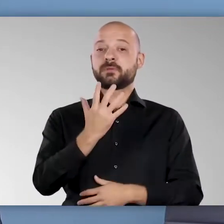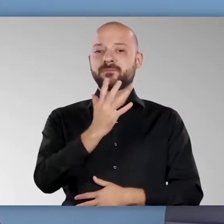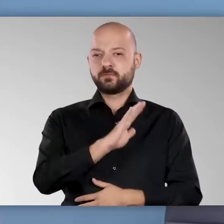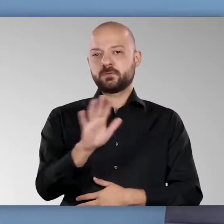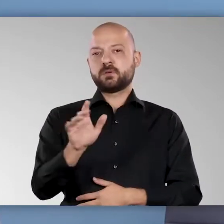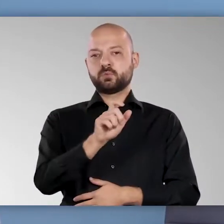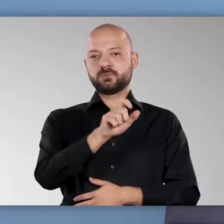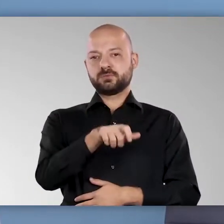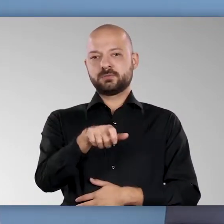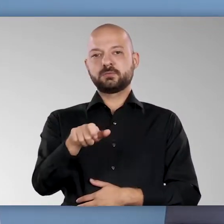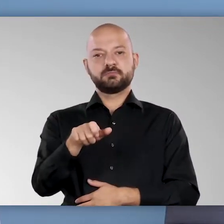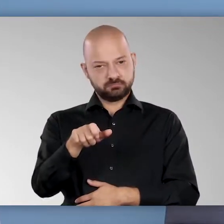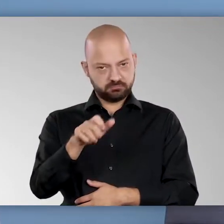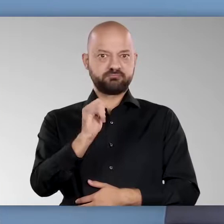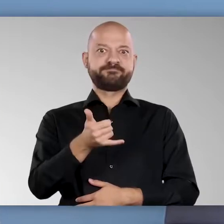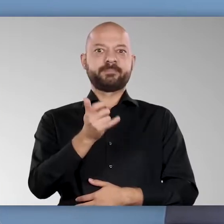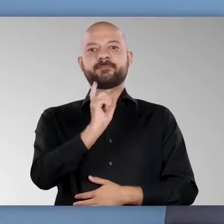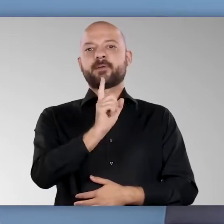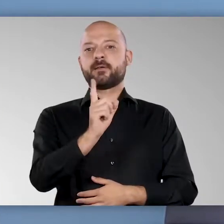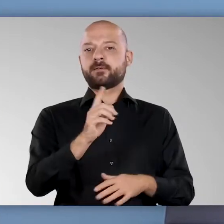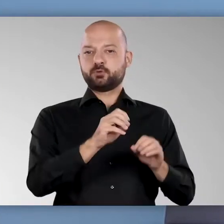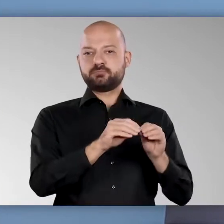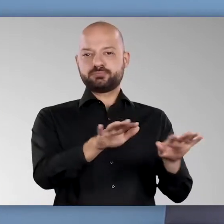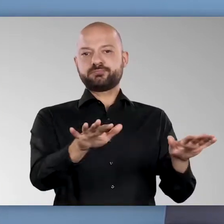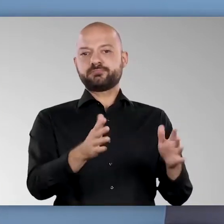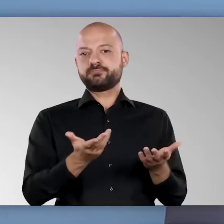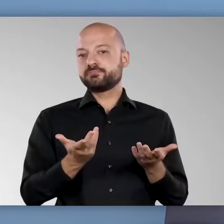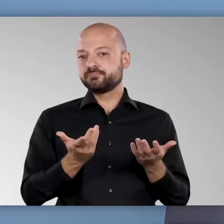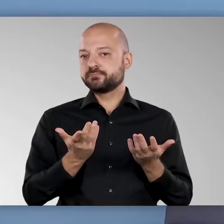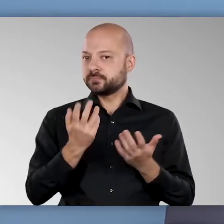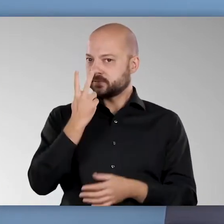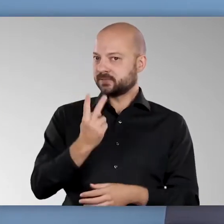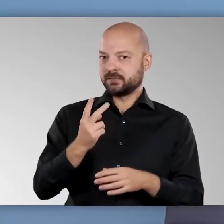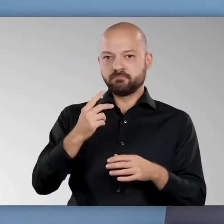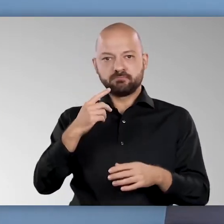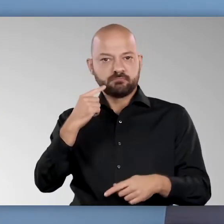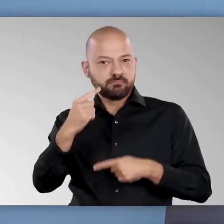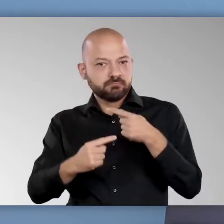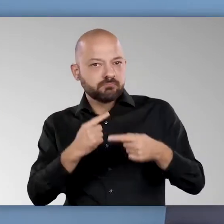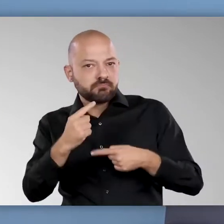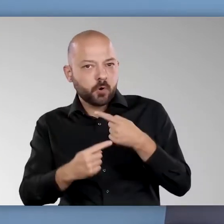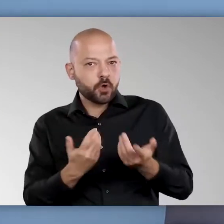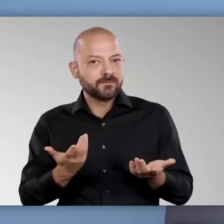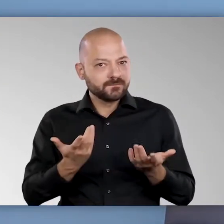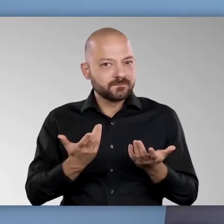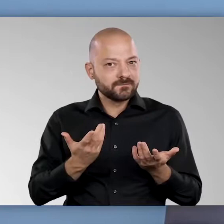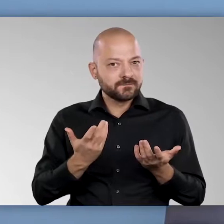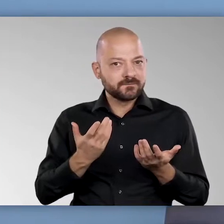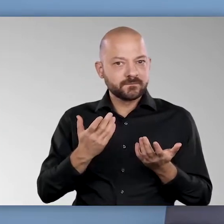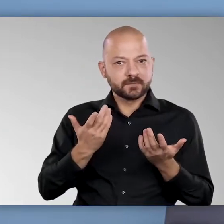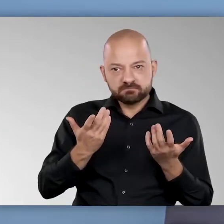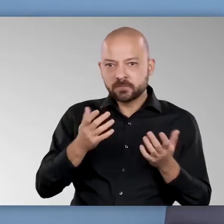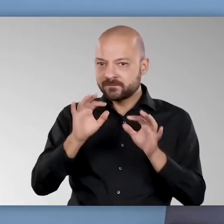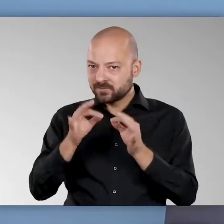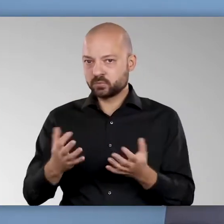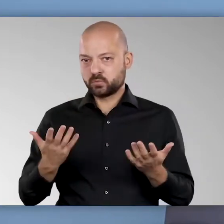fast 5.000 Nutzerinnen und Nutzer haben ihre Kontakte über die App gewarnt. Das zeigt, die Corona-Warn-App wirkt.